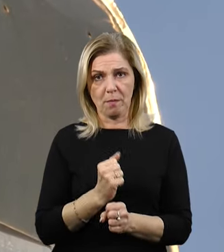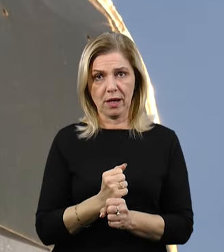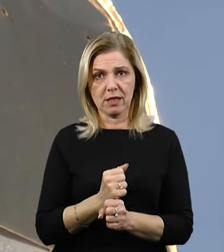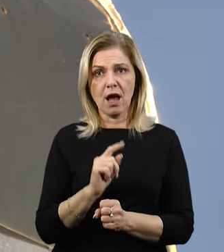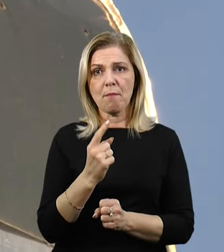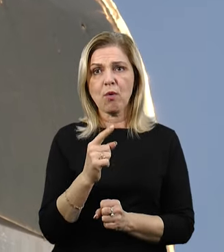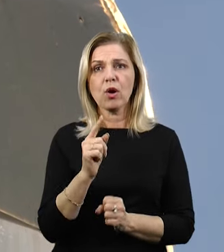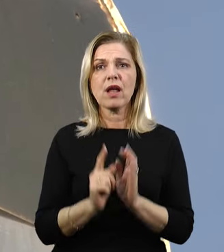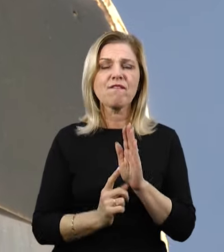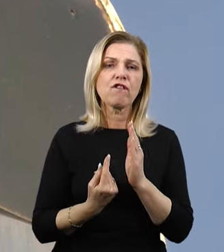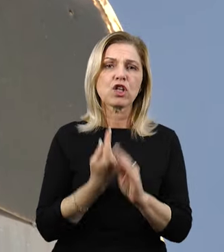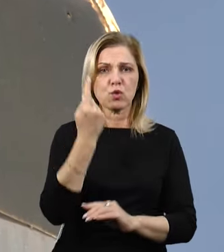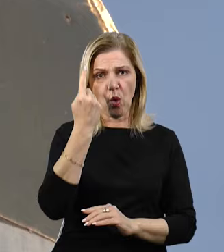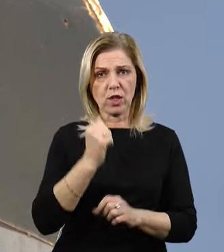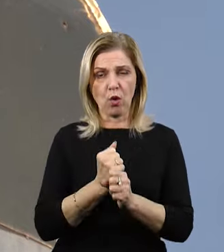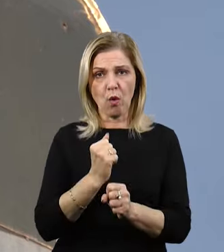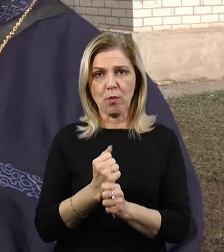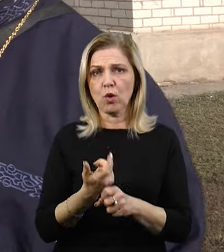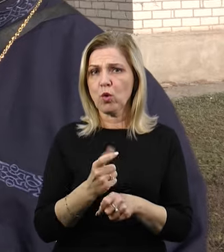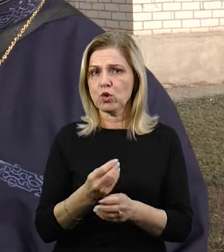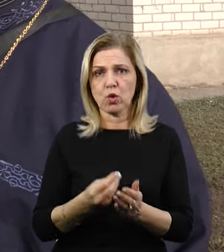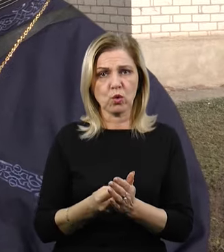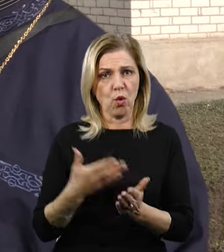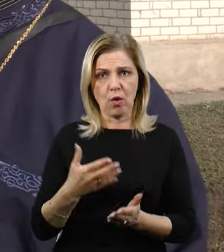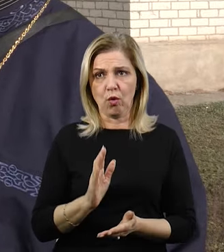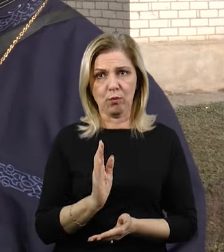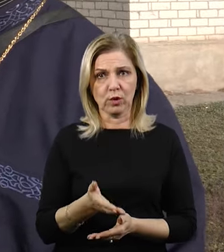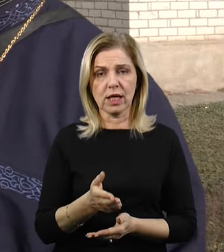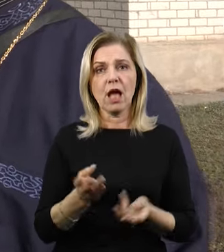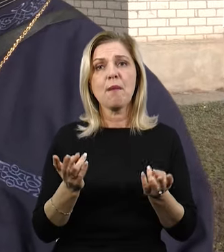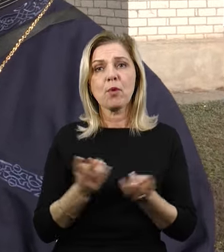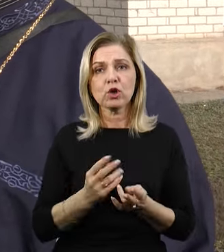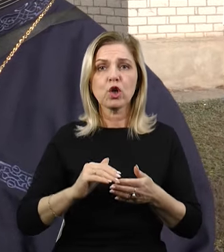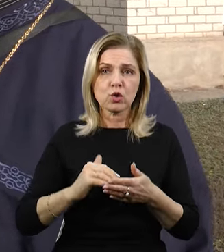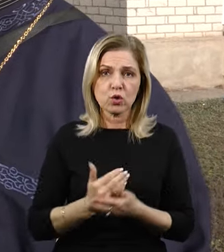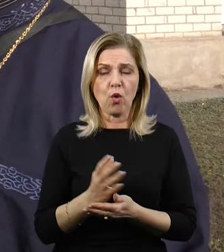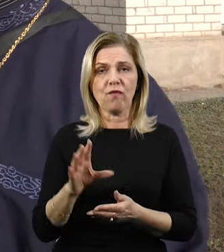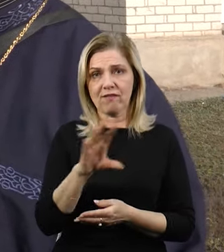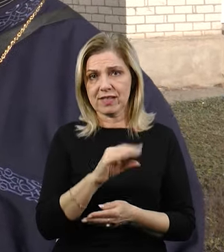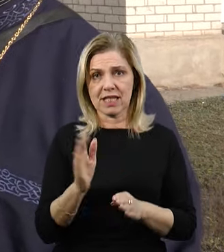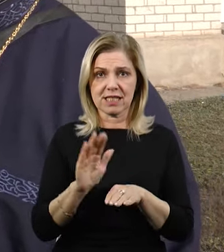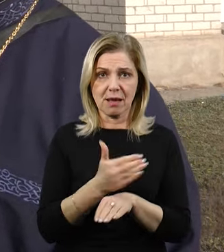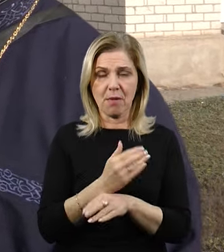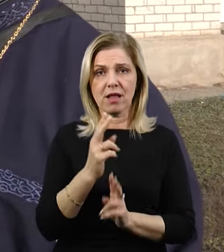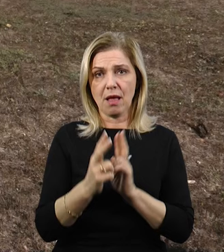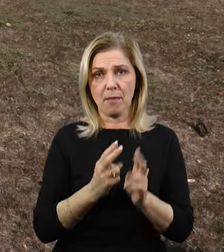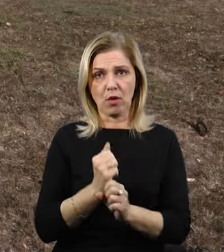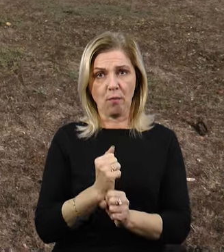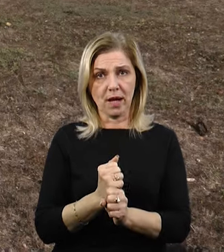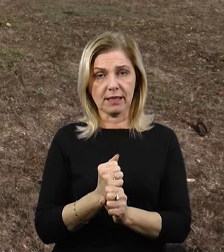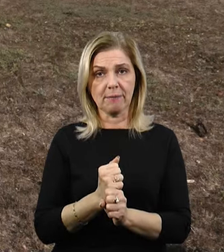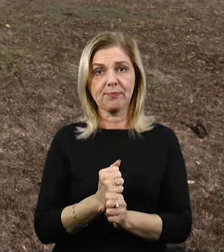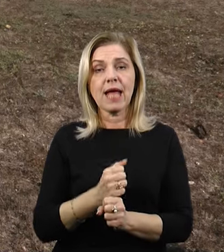Бо ліса, висотні роботи, все це буде дуже дорого і дуже накладно. Потрібно буде знов це все знімати, переробляти.